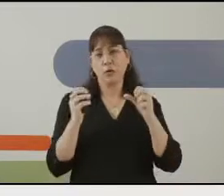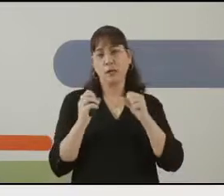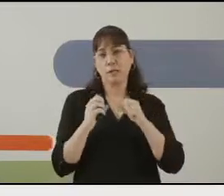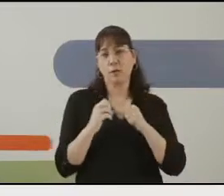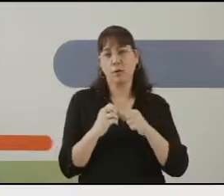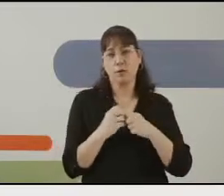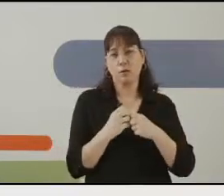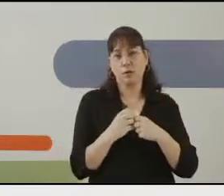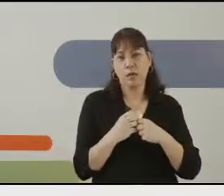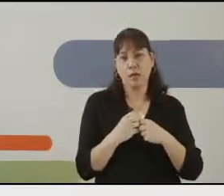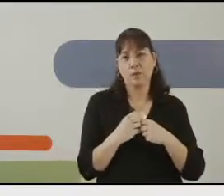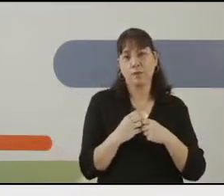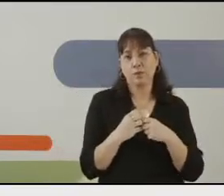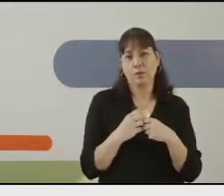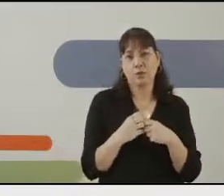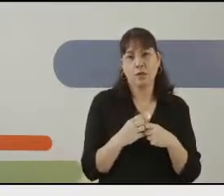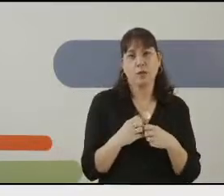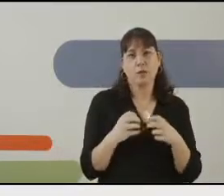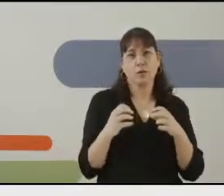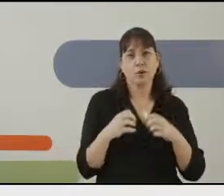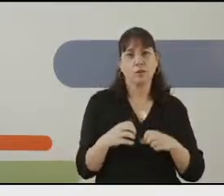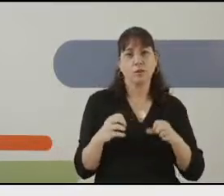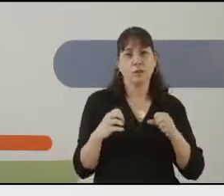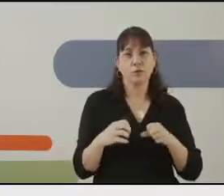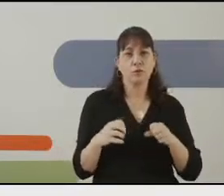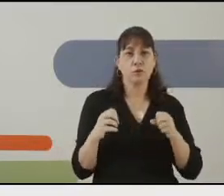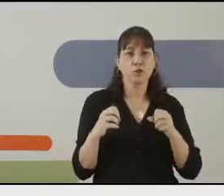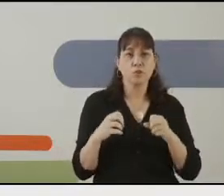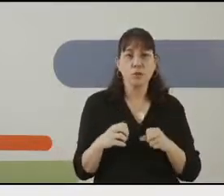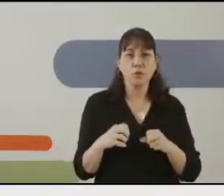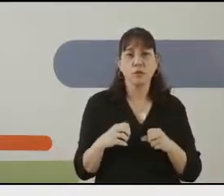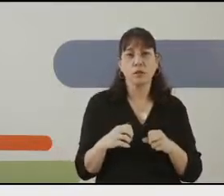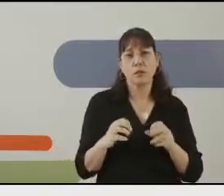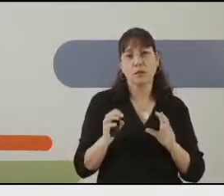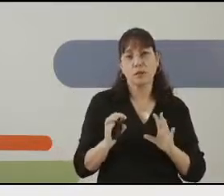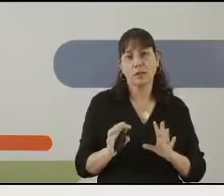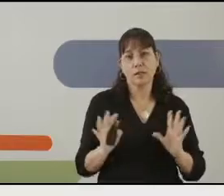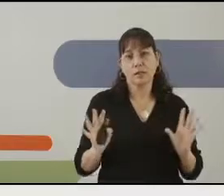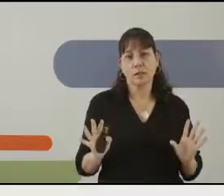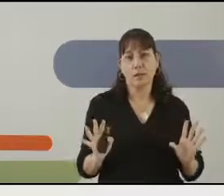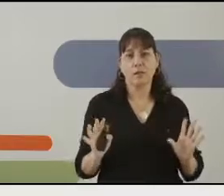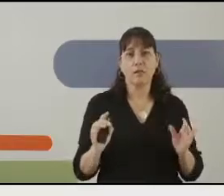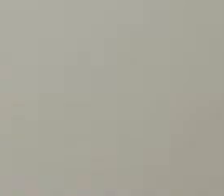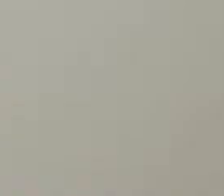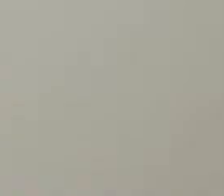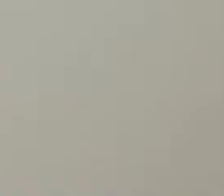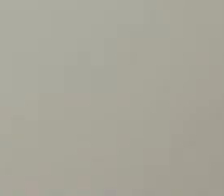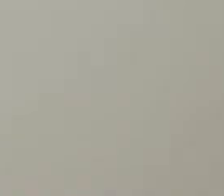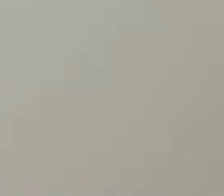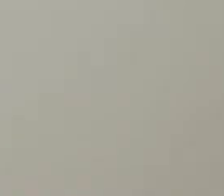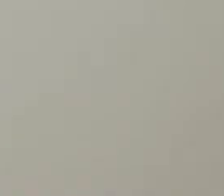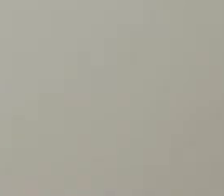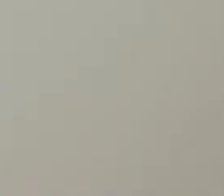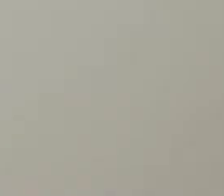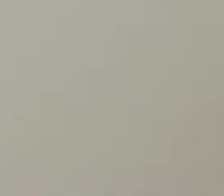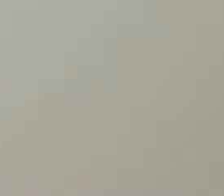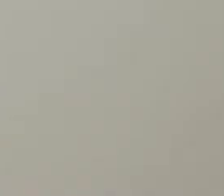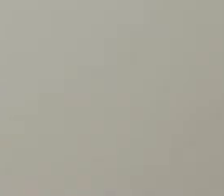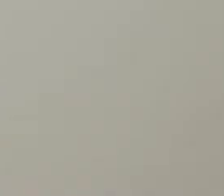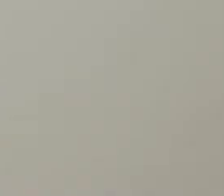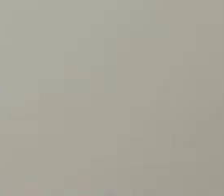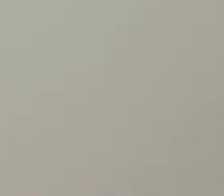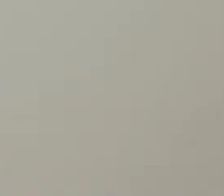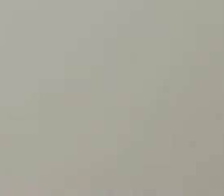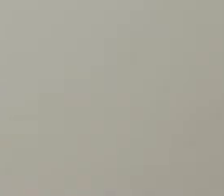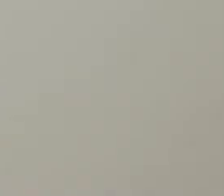אני יכולה ליצור לי קבוצה של כל הדברים שמשמשים אותי, ליצירה. למשל, השרגל,